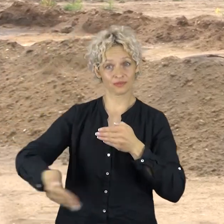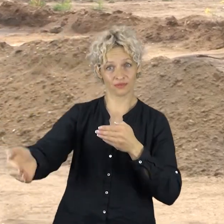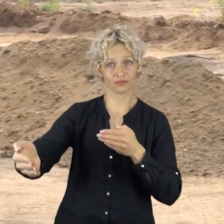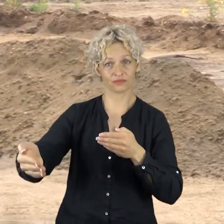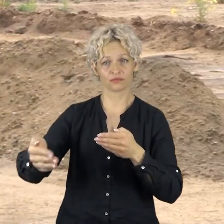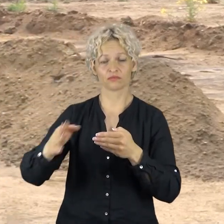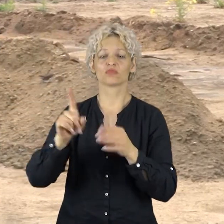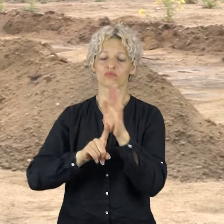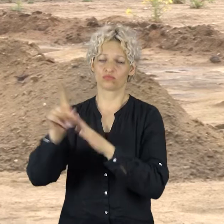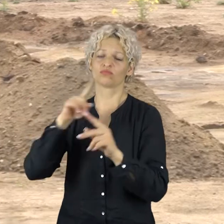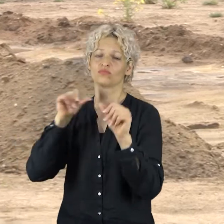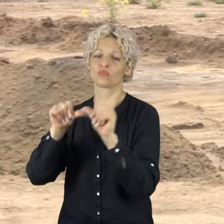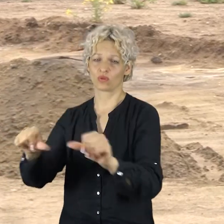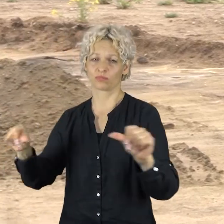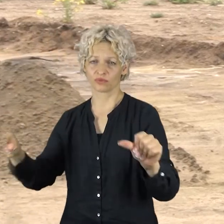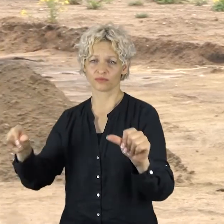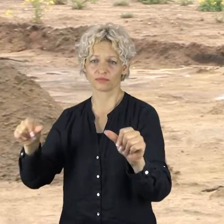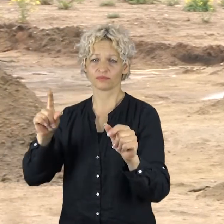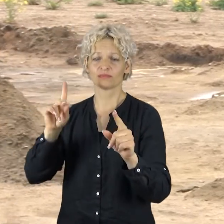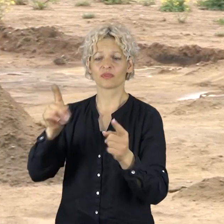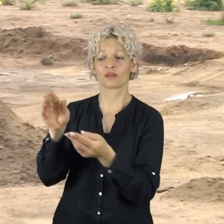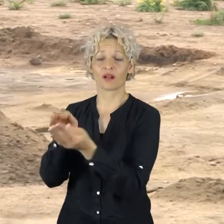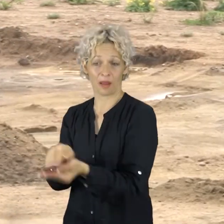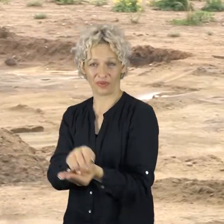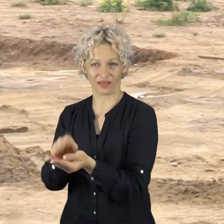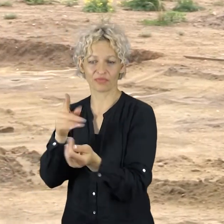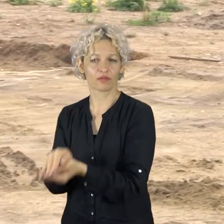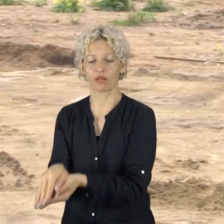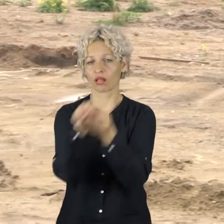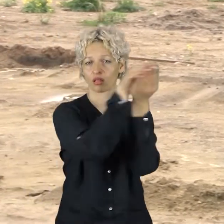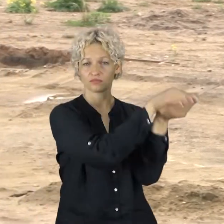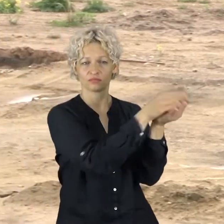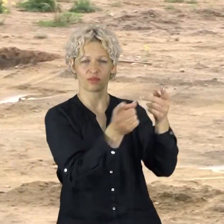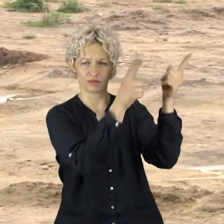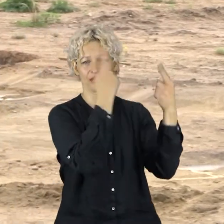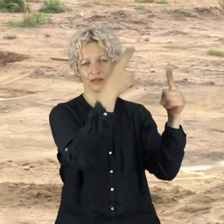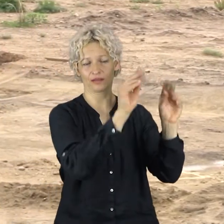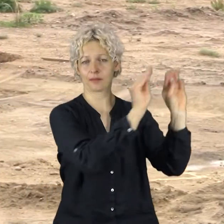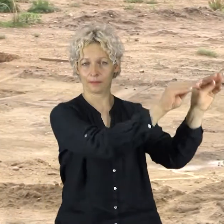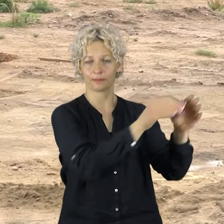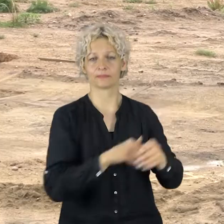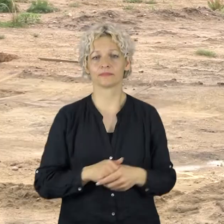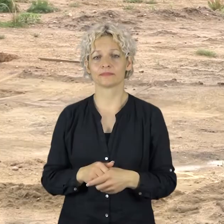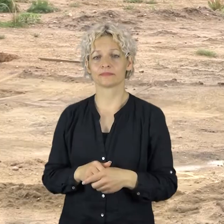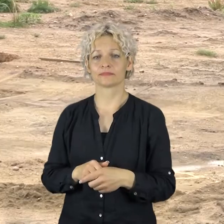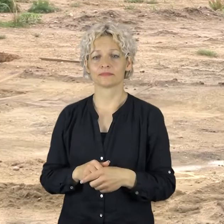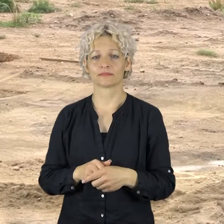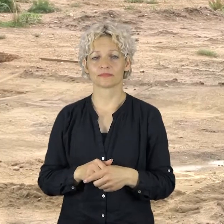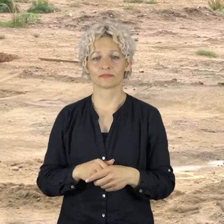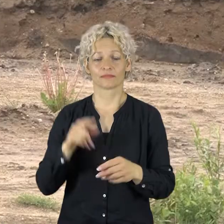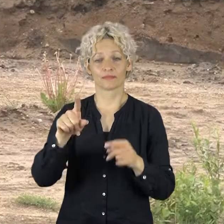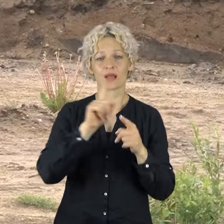palaikų iškelimo, perlaidojimo ir jam žinimo? Apie įvykį buvo informuotos įvairios atsakingos institucijos.